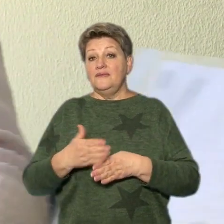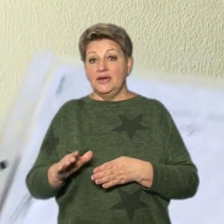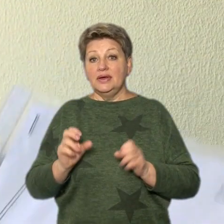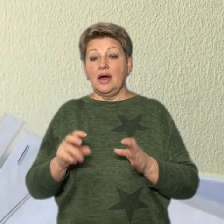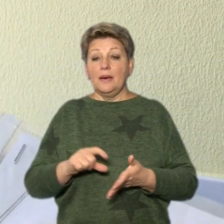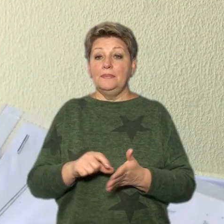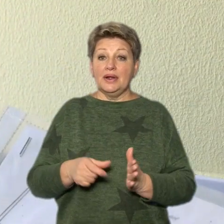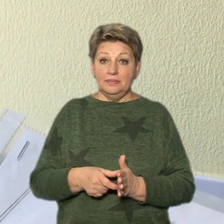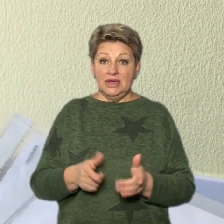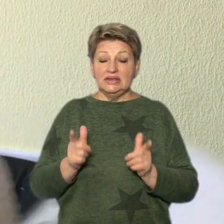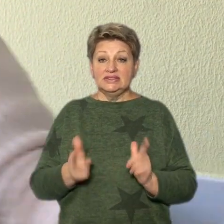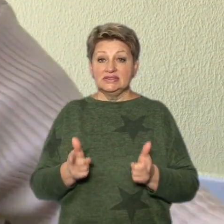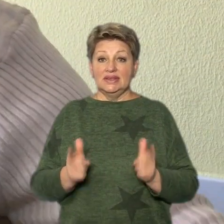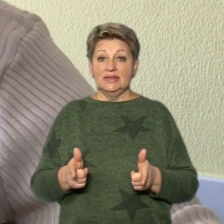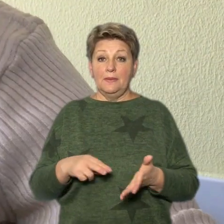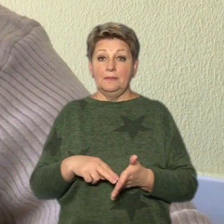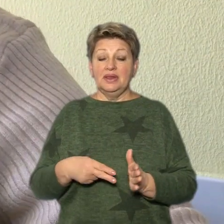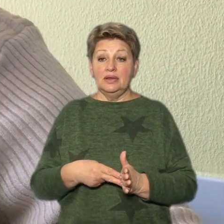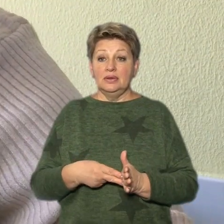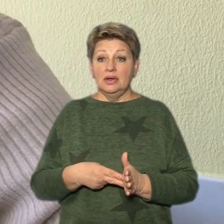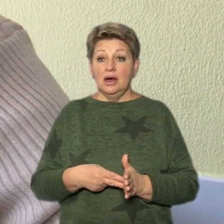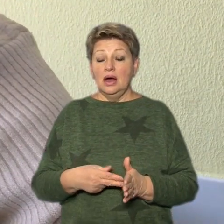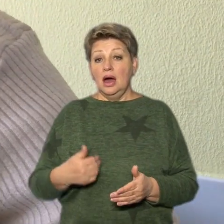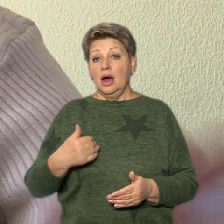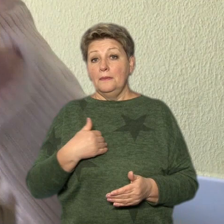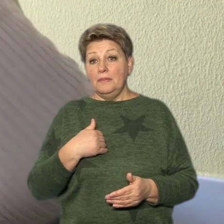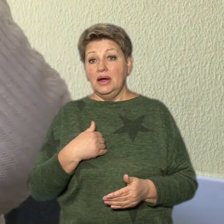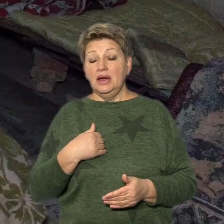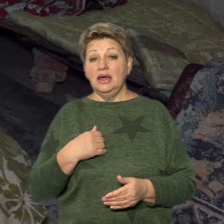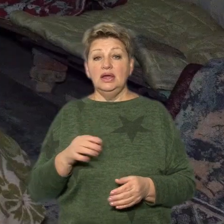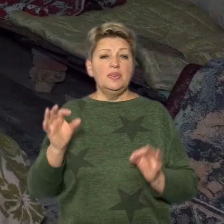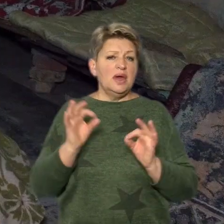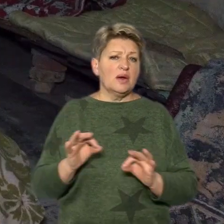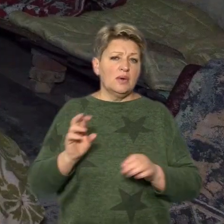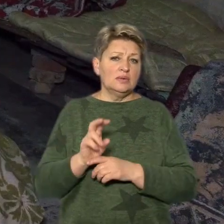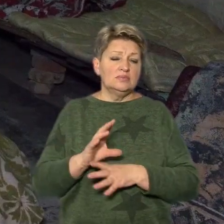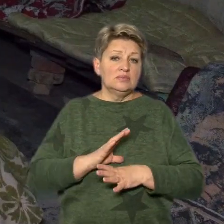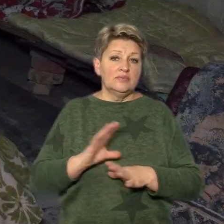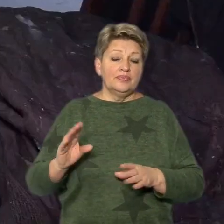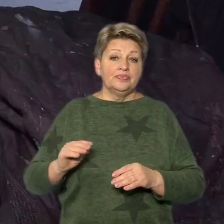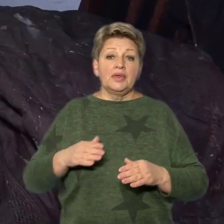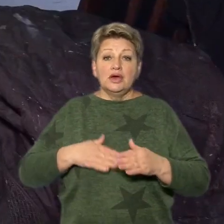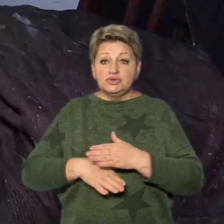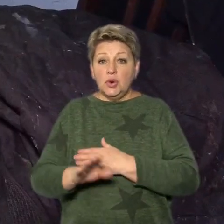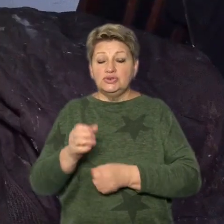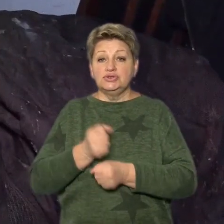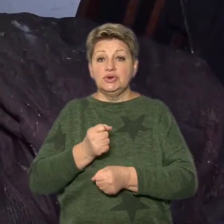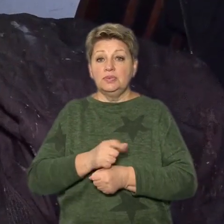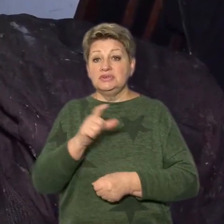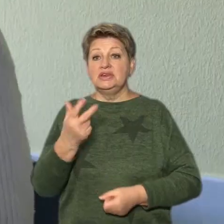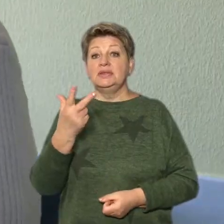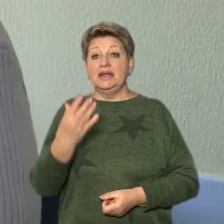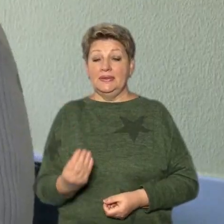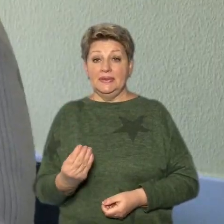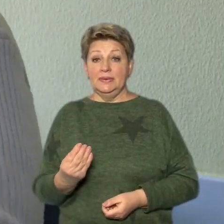приміщення, згідно плану. Ми так туди ніколи не ходили. Сховище зробили за три дні, каже пані Віра.